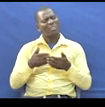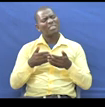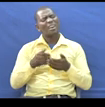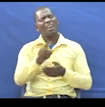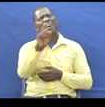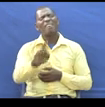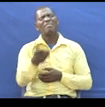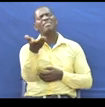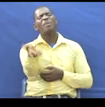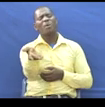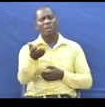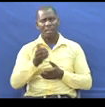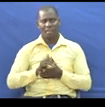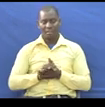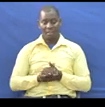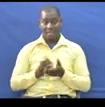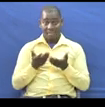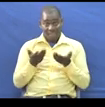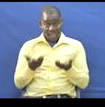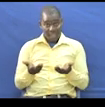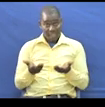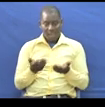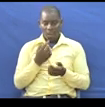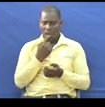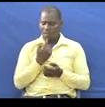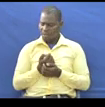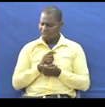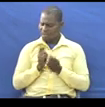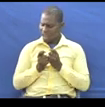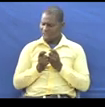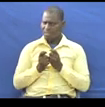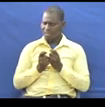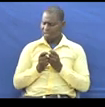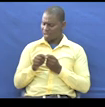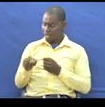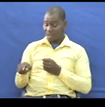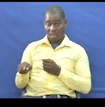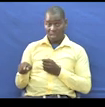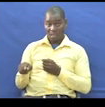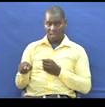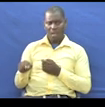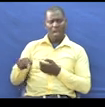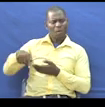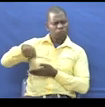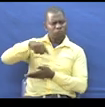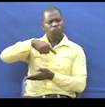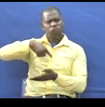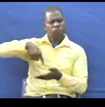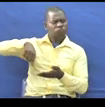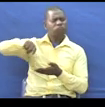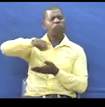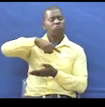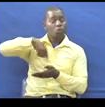Unafanya jee Na wanasema pia katika tafsiri hii ya kisemantiki Kwa mba inakuwa na mzunguko Kwa sababu pia kila